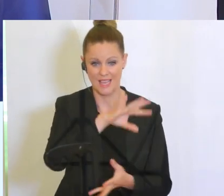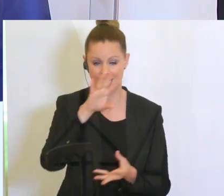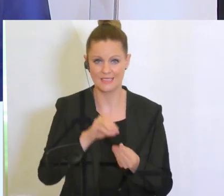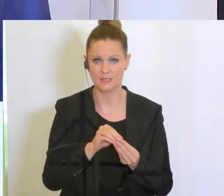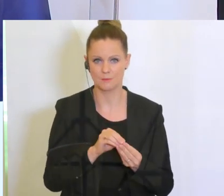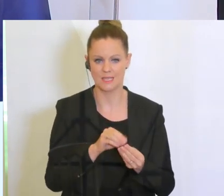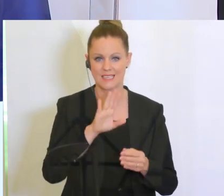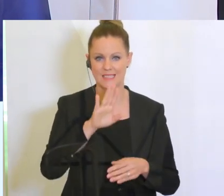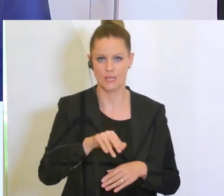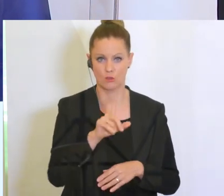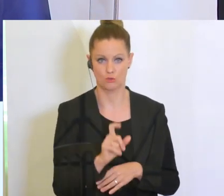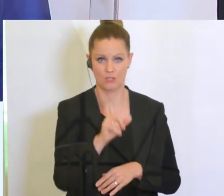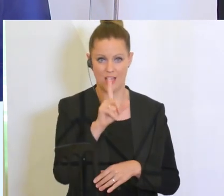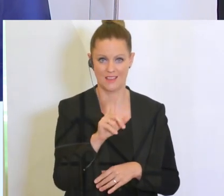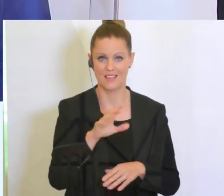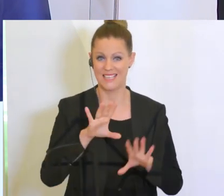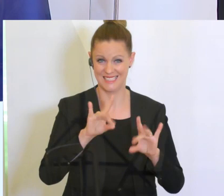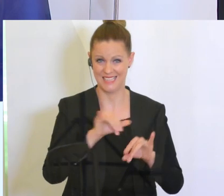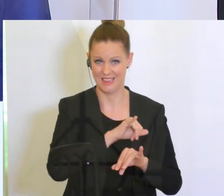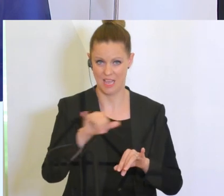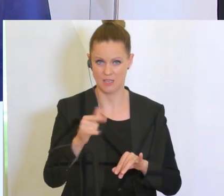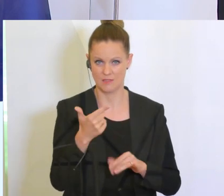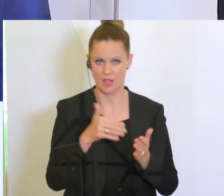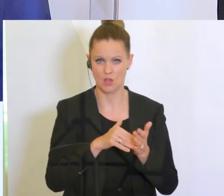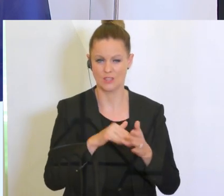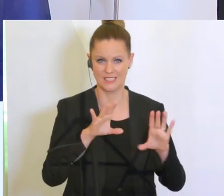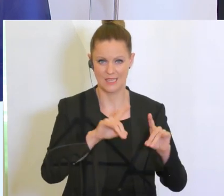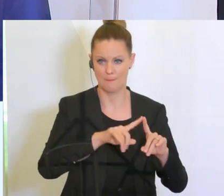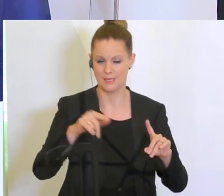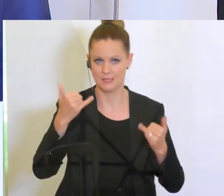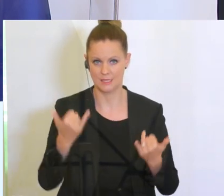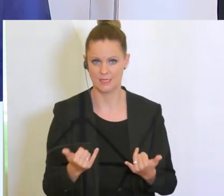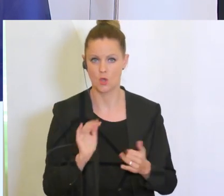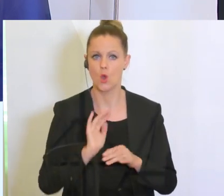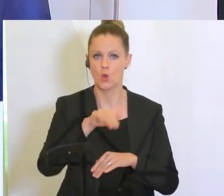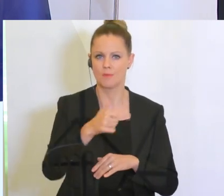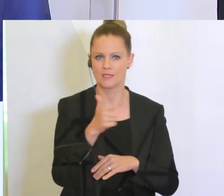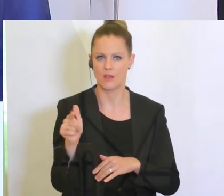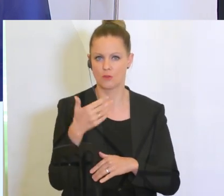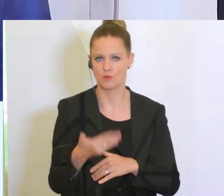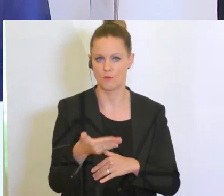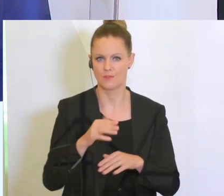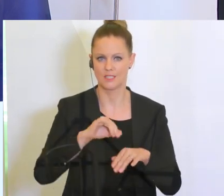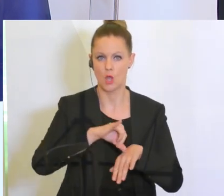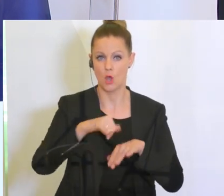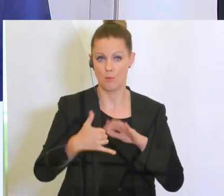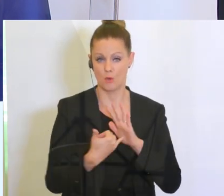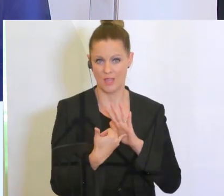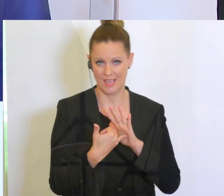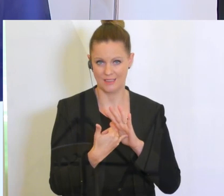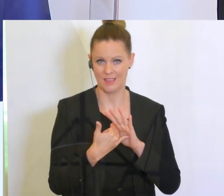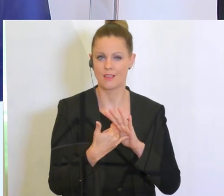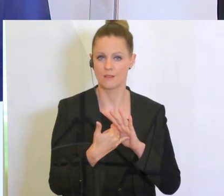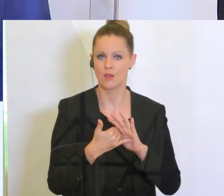seit dem Start, das sind diese zehn Jahre im Jahr 2010, über 250 Projekte mit